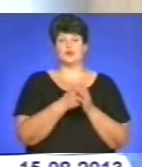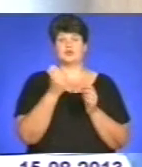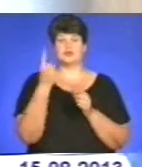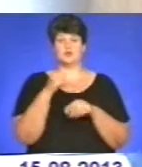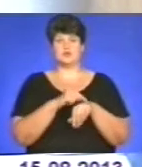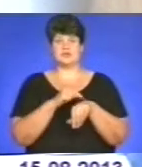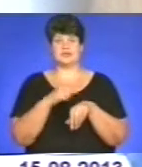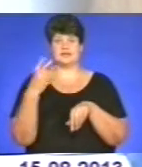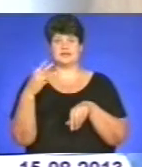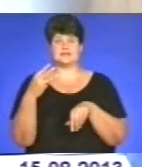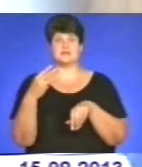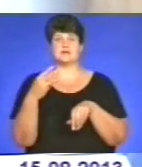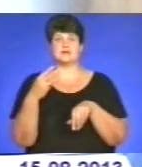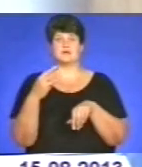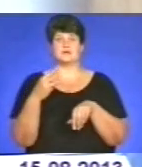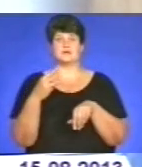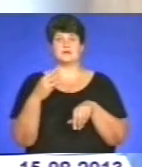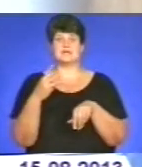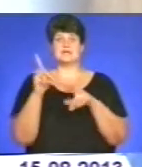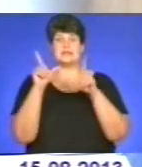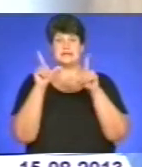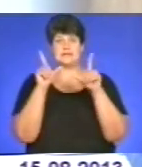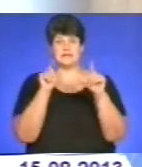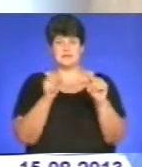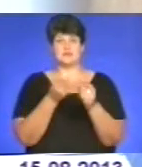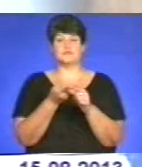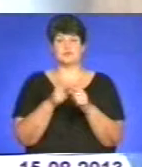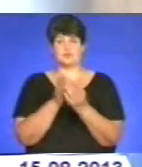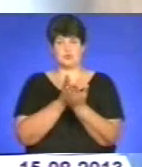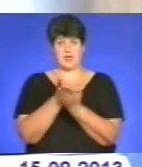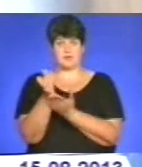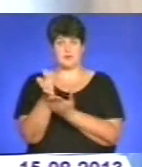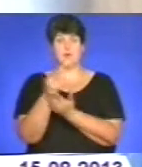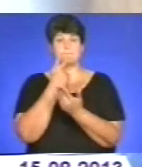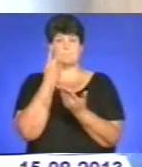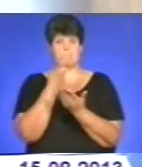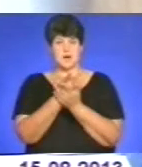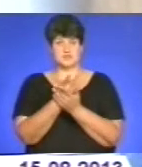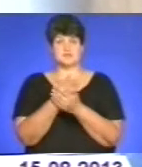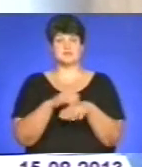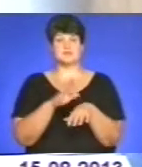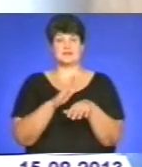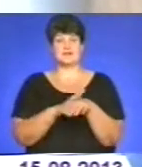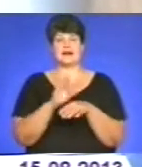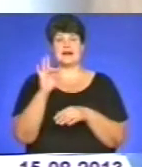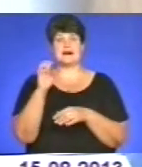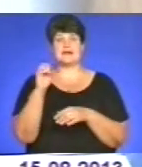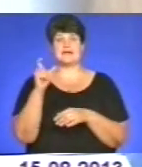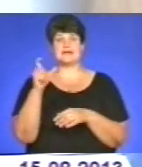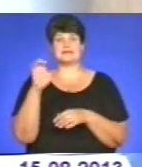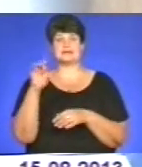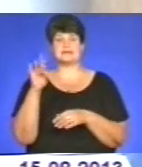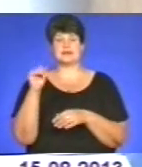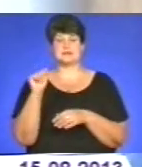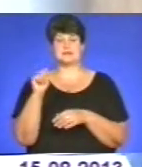години 30 хвилин ранку проїжджали у даному напрямку, бачили або зафіксували на відеореєстратор автомобілі